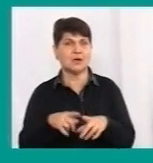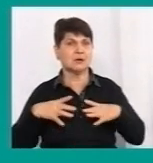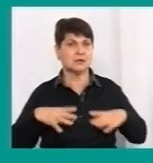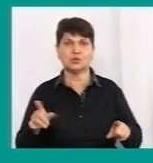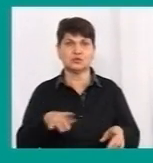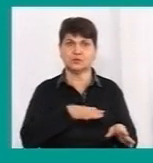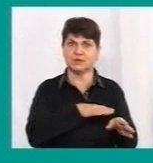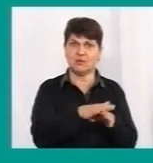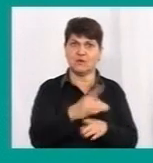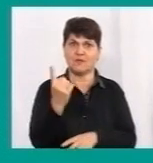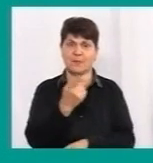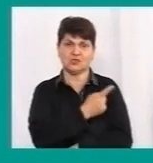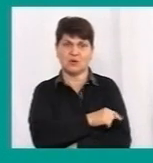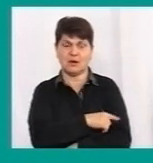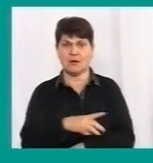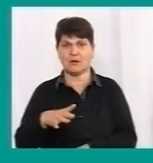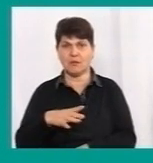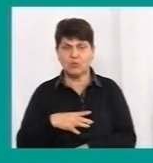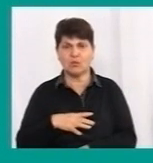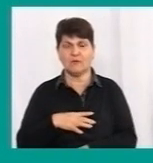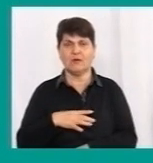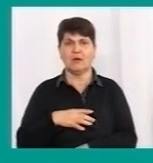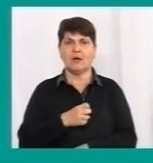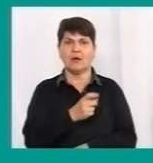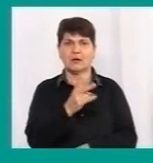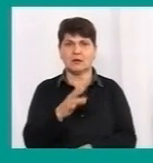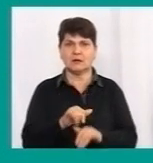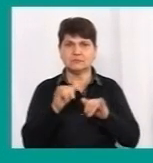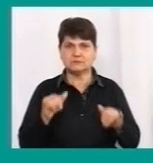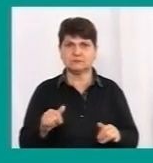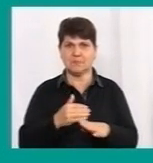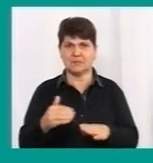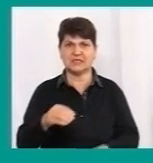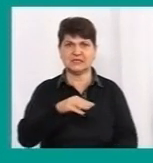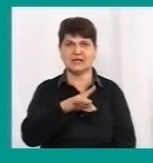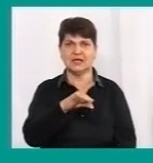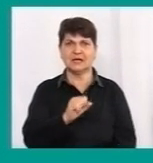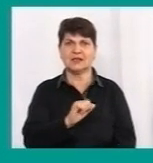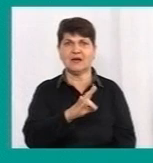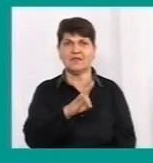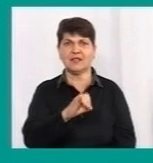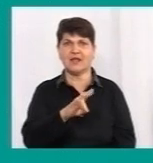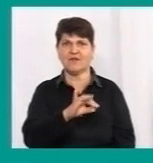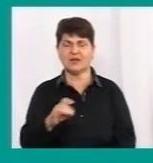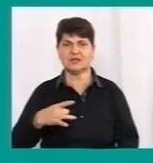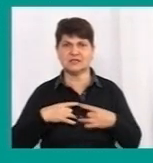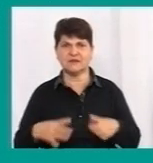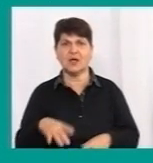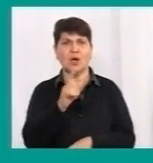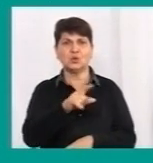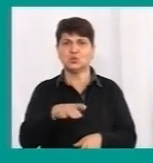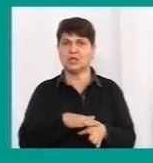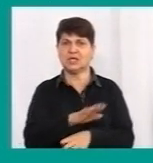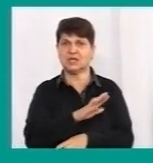вже була заповнена перша лікарня. Збільшилась кількість тисячі травневих свят. Люди не дотримуються умов карантину,